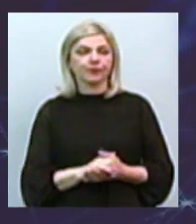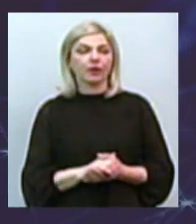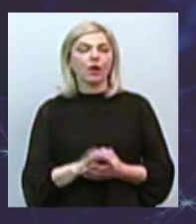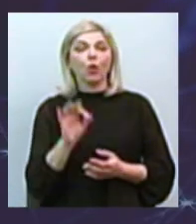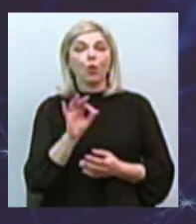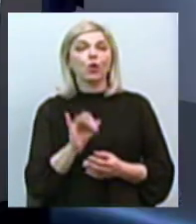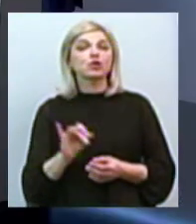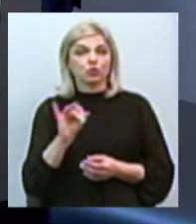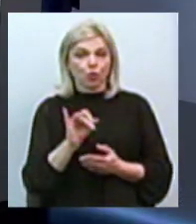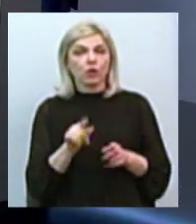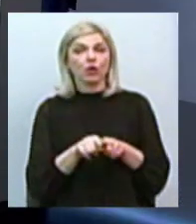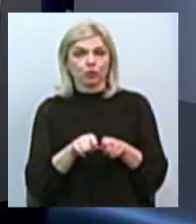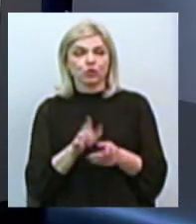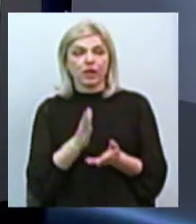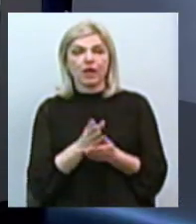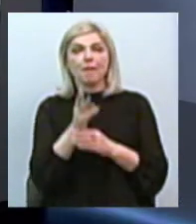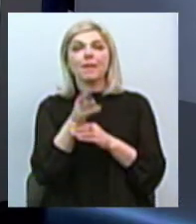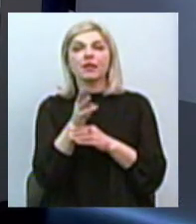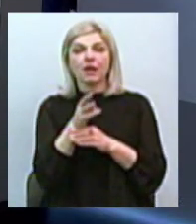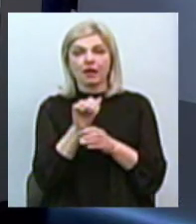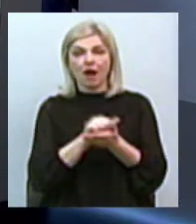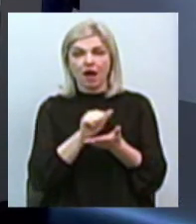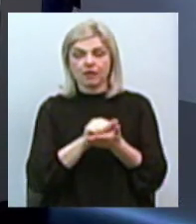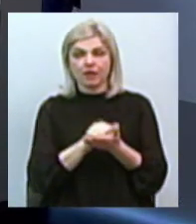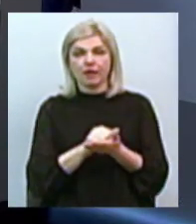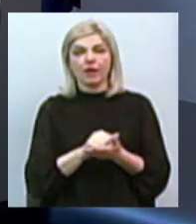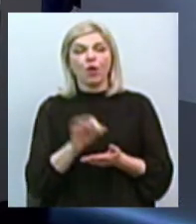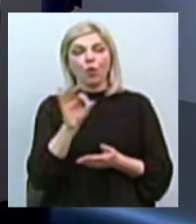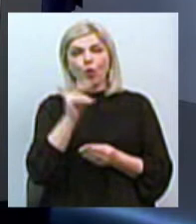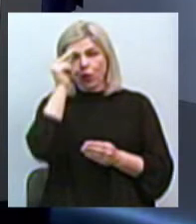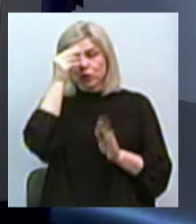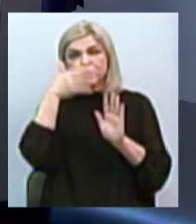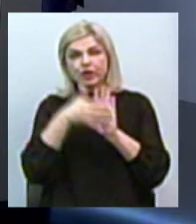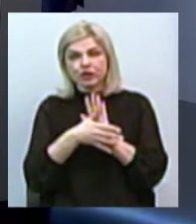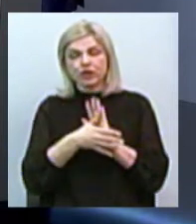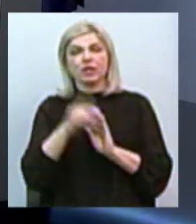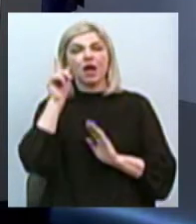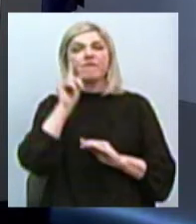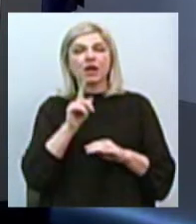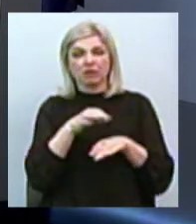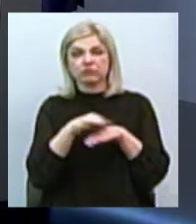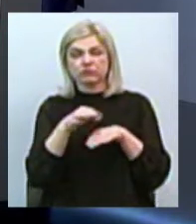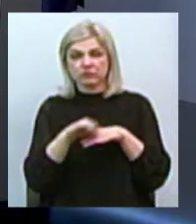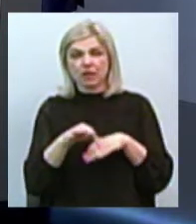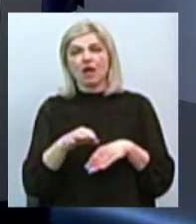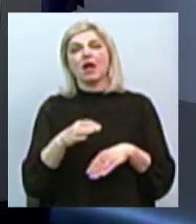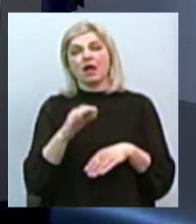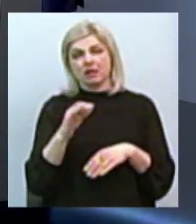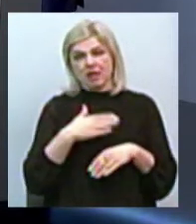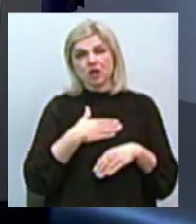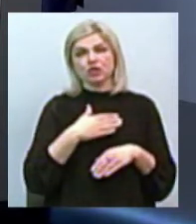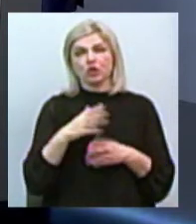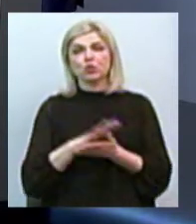маємо теж відеоматеріал. Про архівні дослідження Голокосту на Миколаївщині. Сюжет наших колег з творчої групи «Нового дня» Ольги